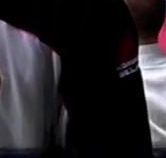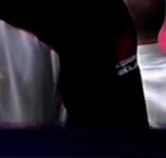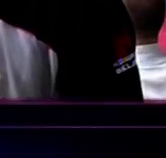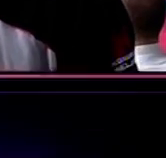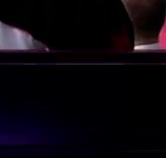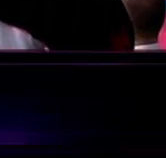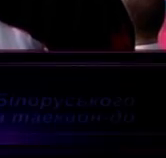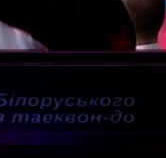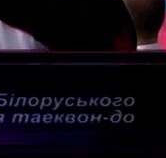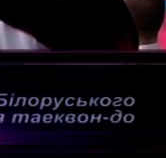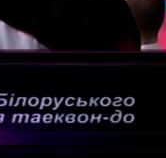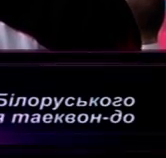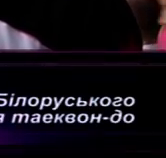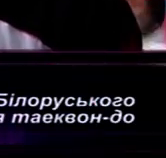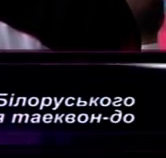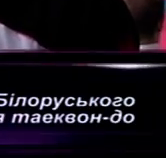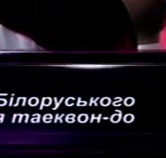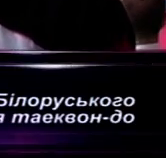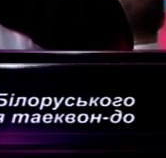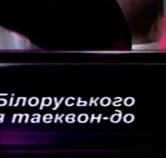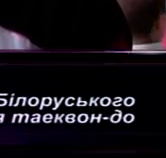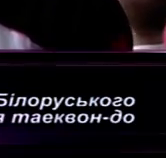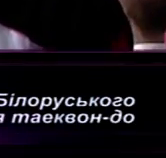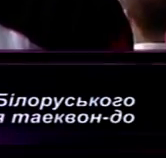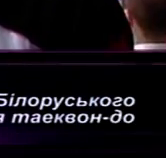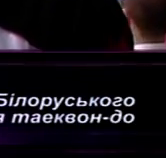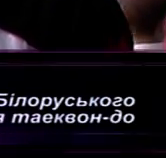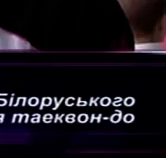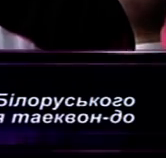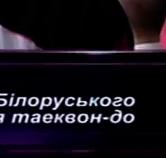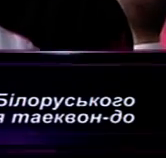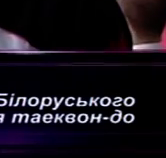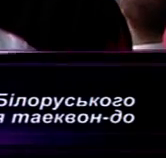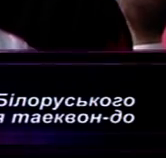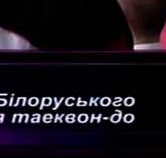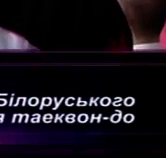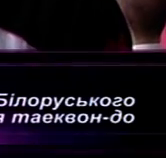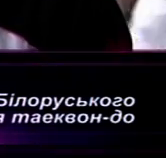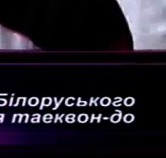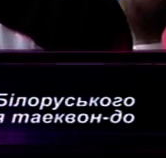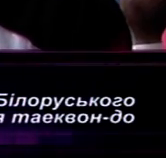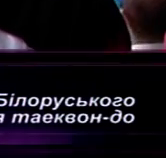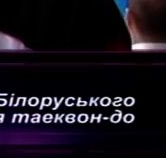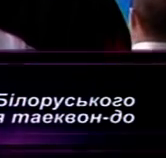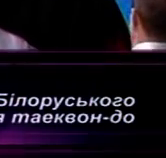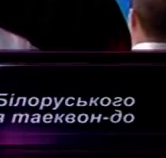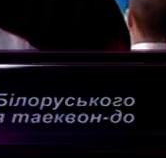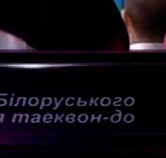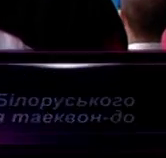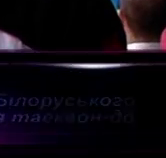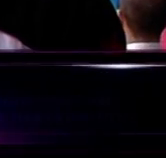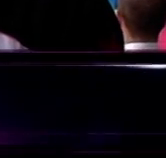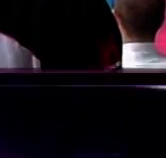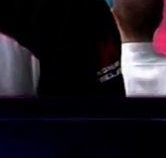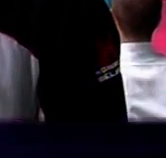'язалися з організаторами, вони виставили приглашення на Білорусю. Ми комплектували команду, приїхали. Кіровоград. Дуже хороший